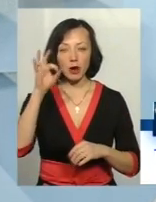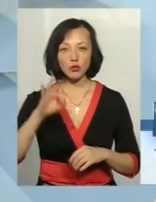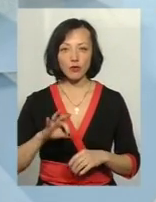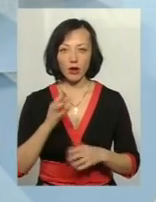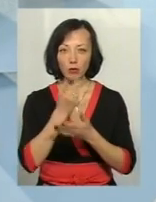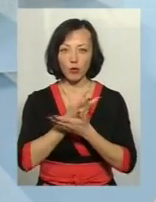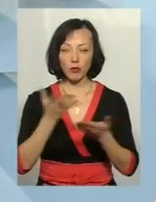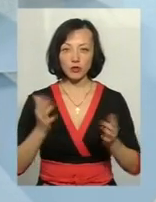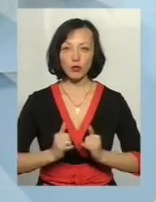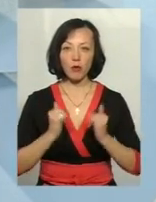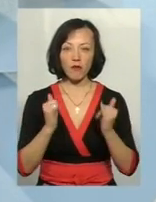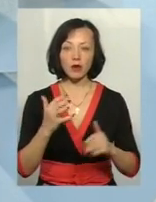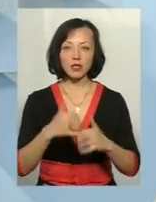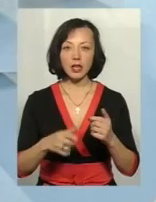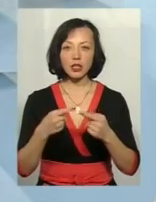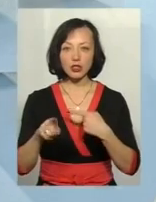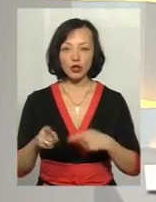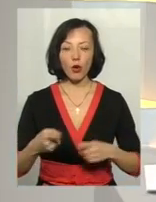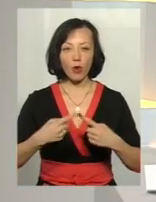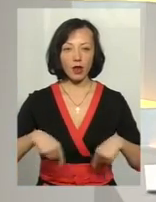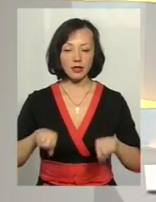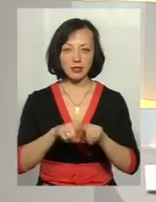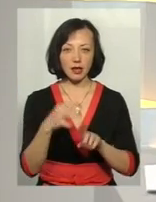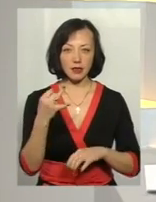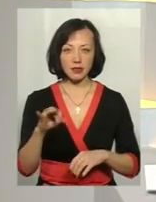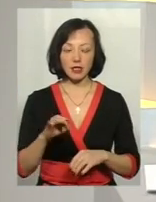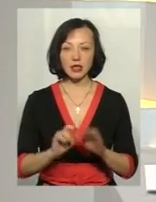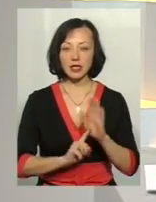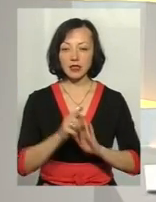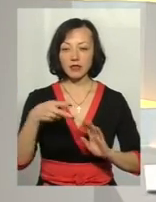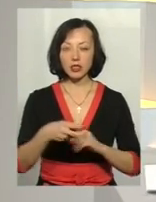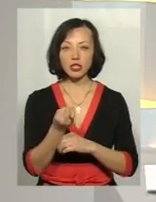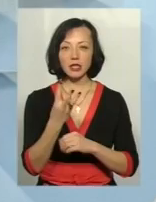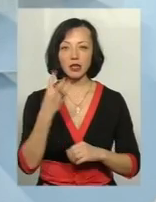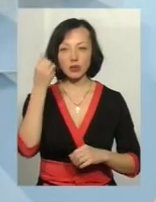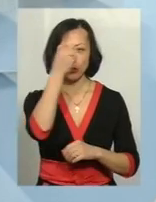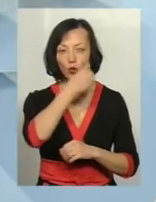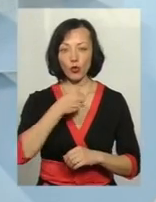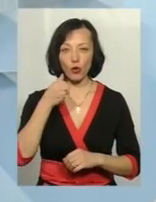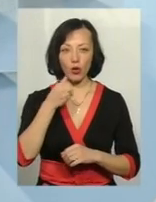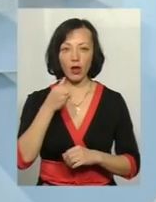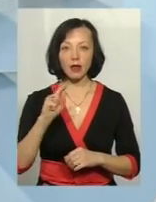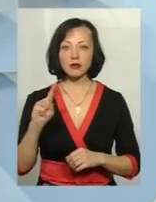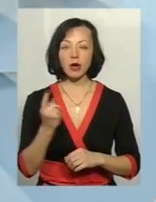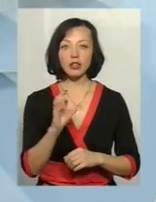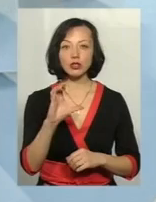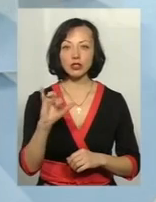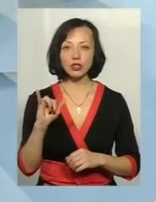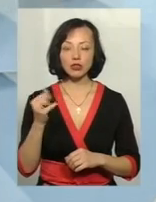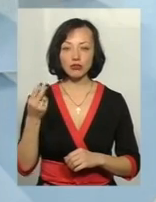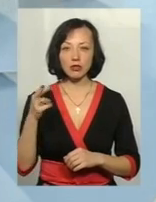публічну повагу серед інших організацій. І з 2013 року, з 1 січня,